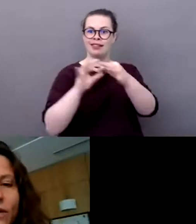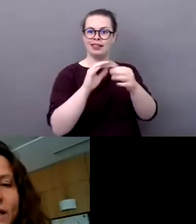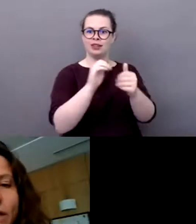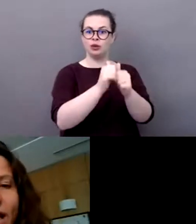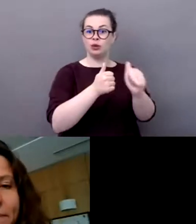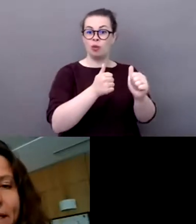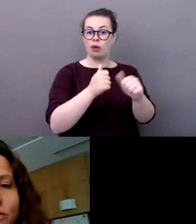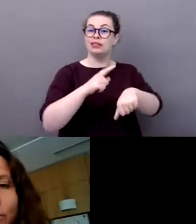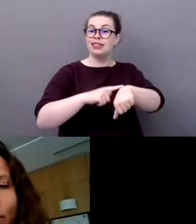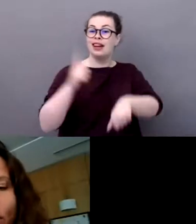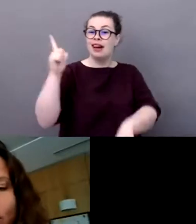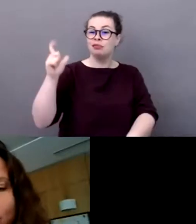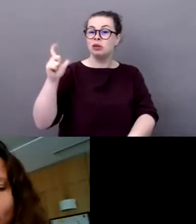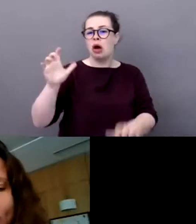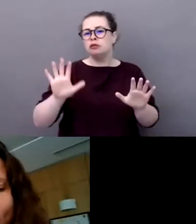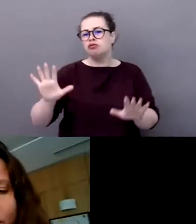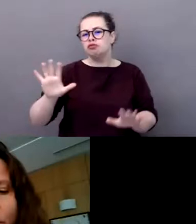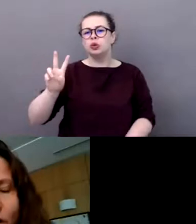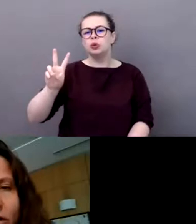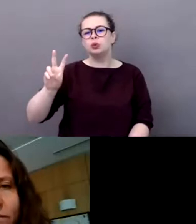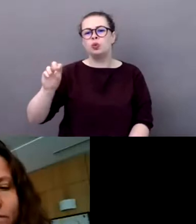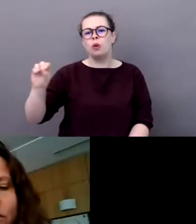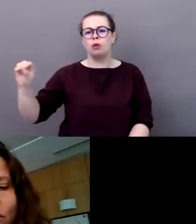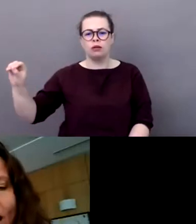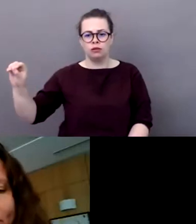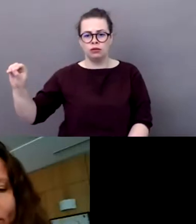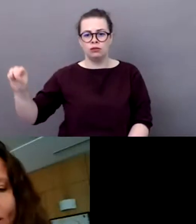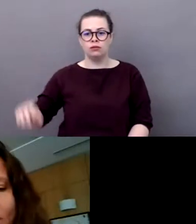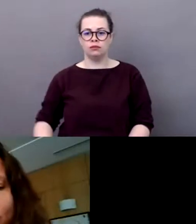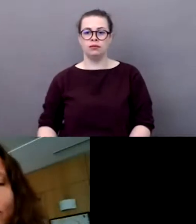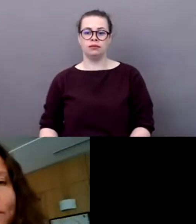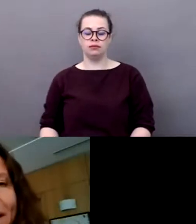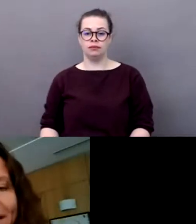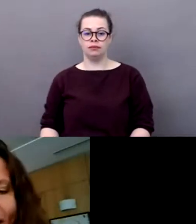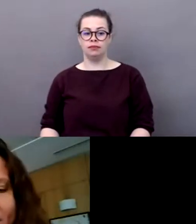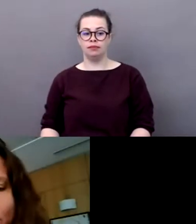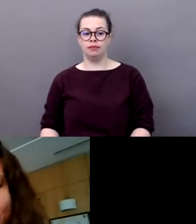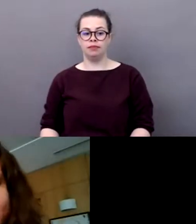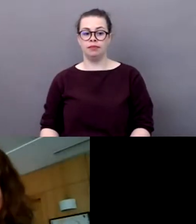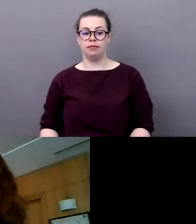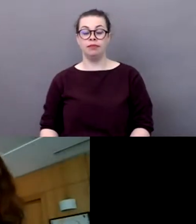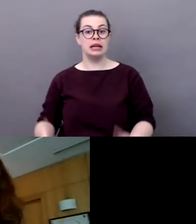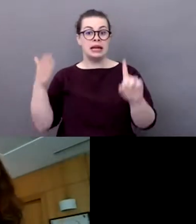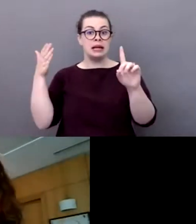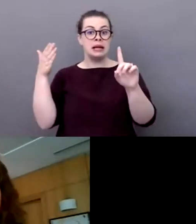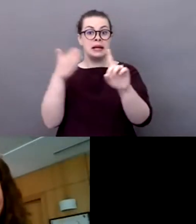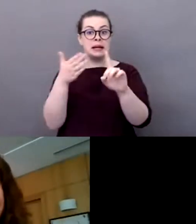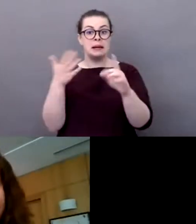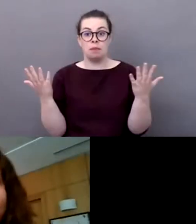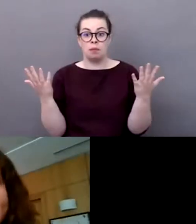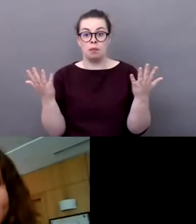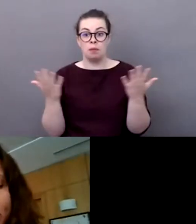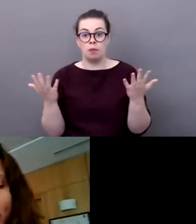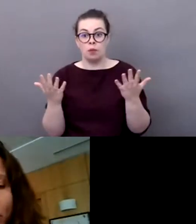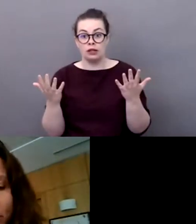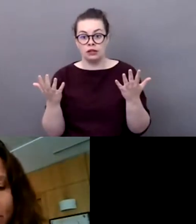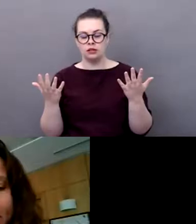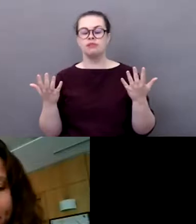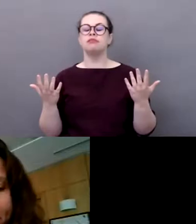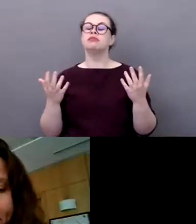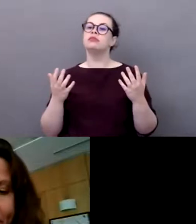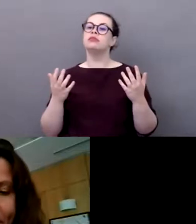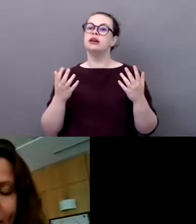de réduire l'impact du sport sur les transports, sur l'alimentation, sur le matériel sportif, sur l'organisation des événements